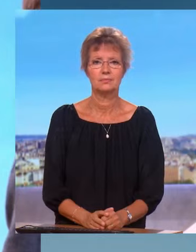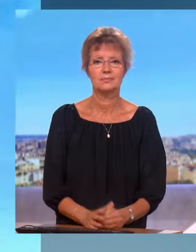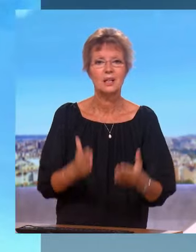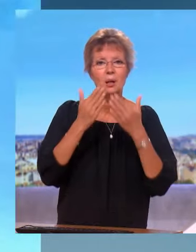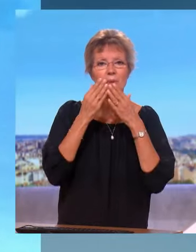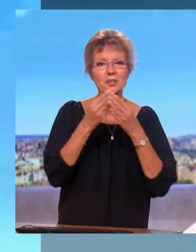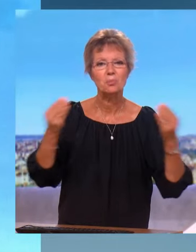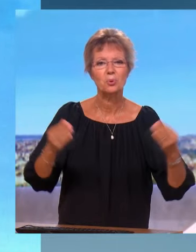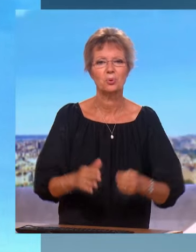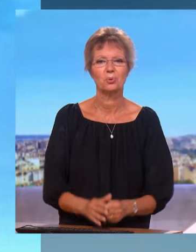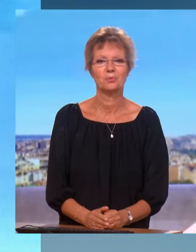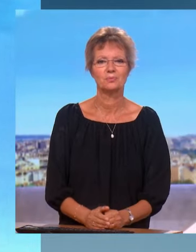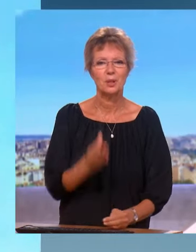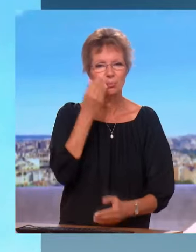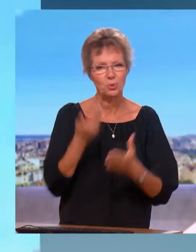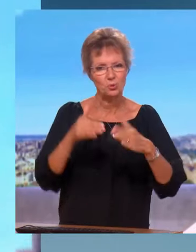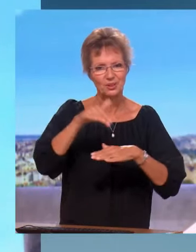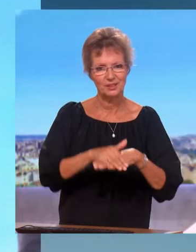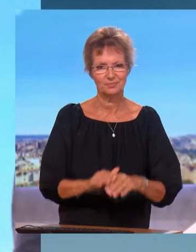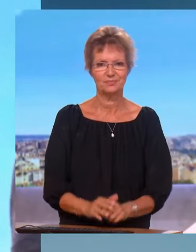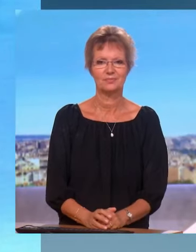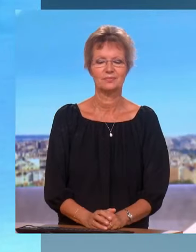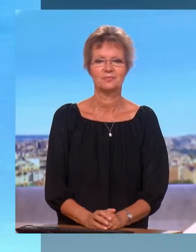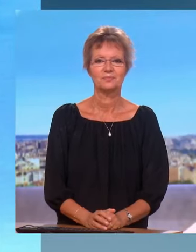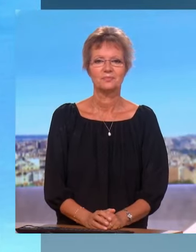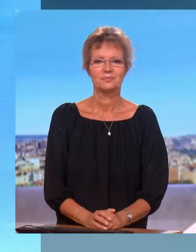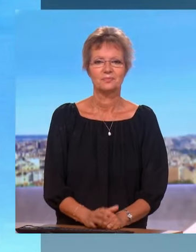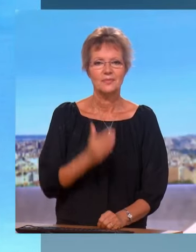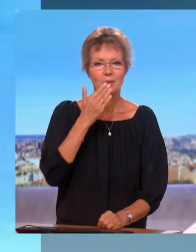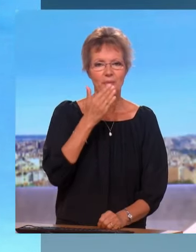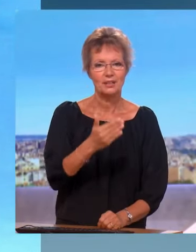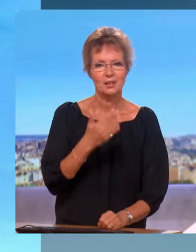Merci beaucoup, Xavier Bertrand, d'être venu dans les 4V. Bonne journée à vous. Merci beaucoup à tous les deux. Merci également à Annick Motin pour la trésorisation.